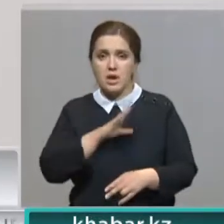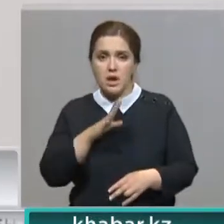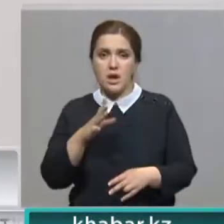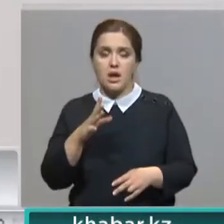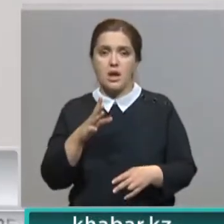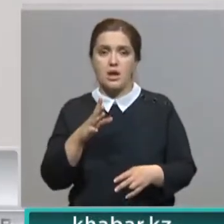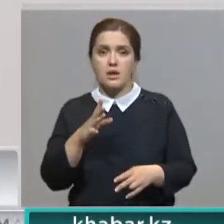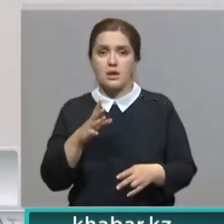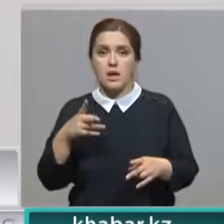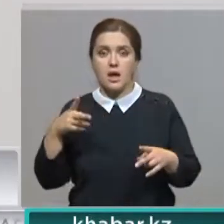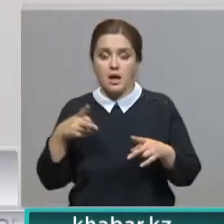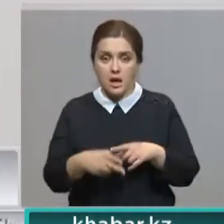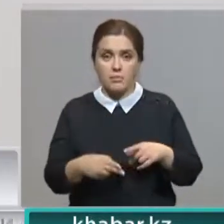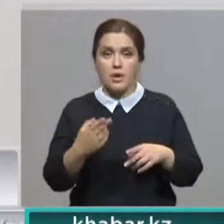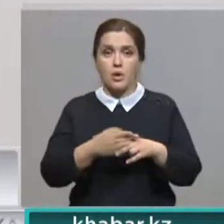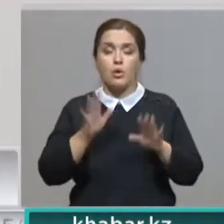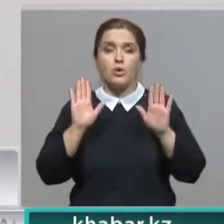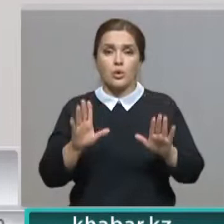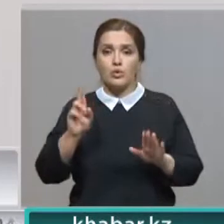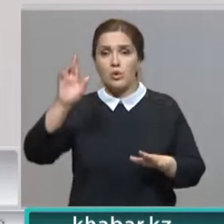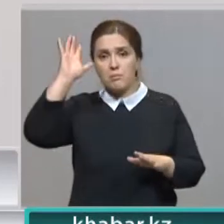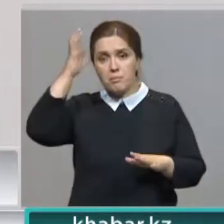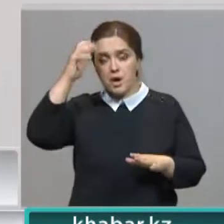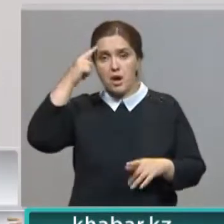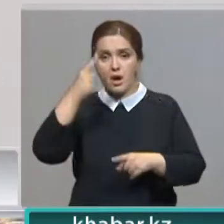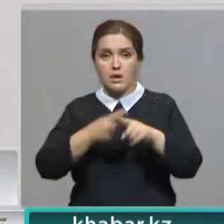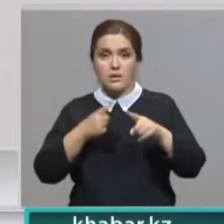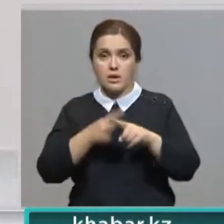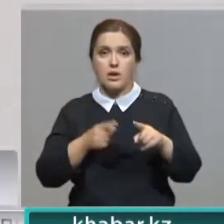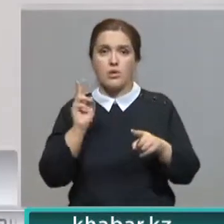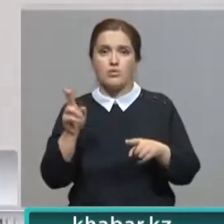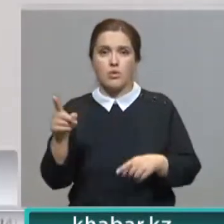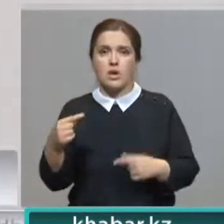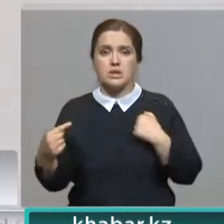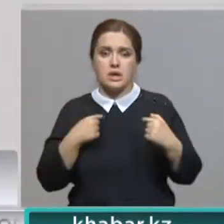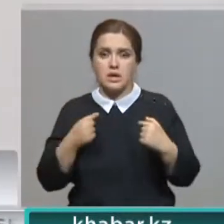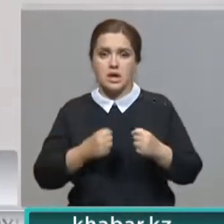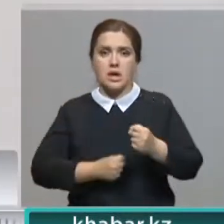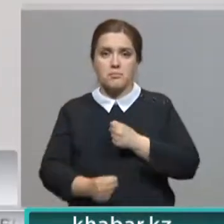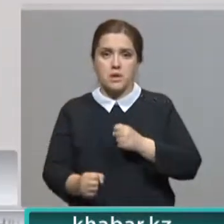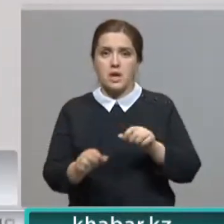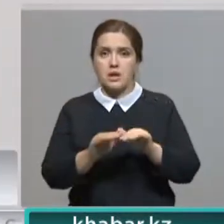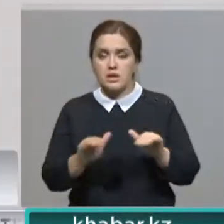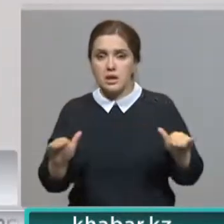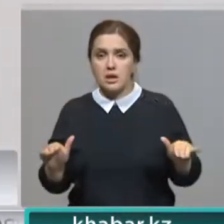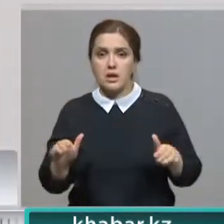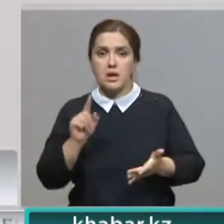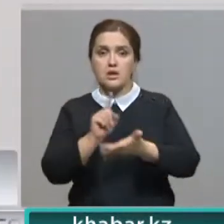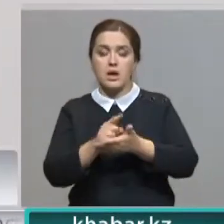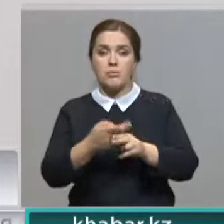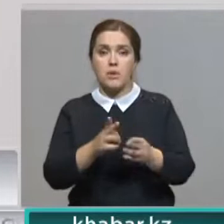определенное психическое отклонение. То есть, которые именно страдают педофилией. Данная мера должна быть